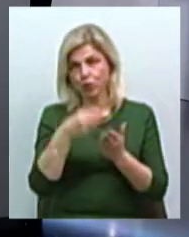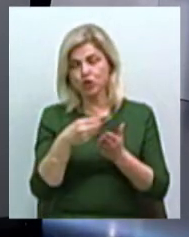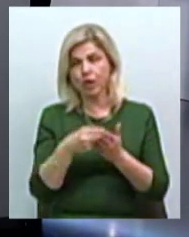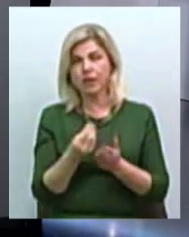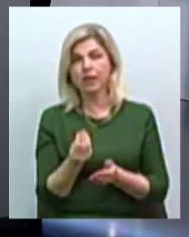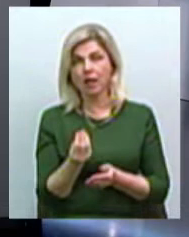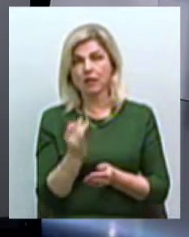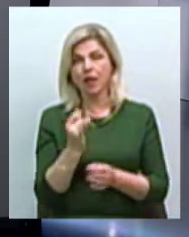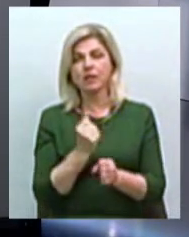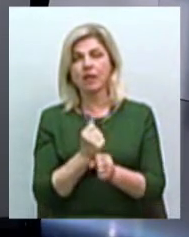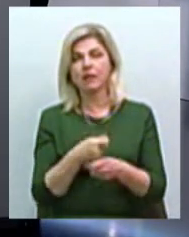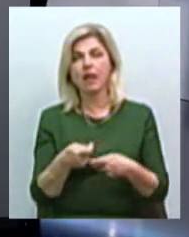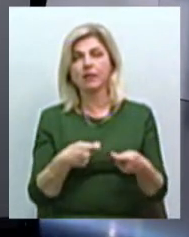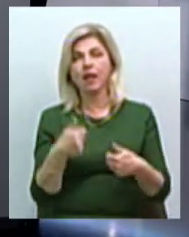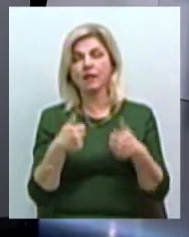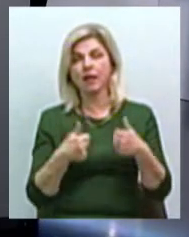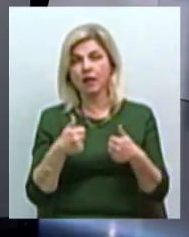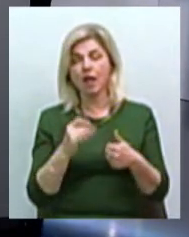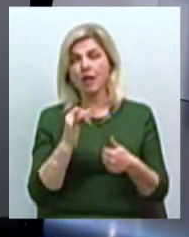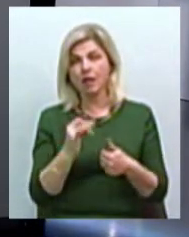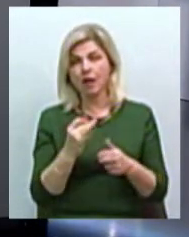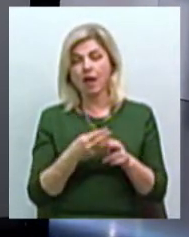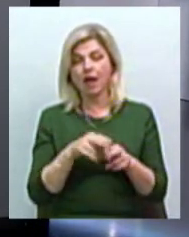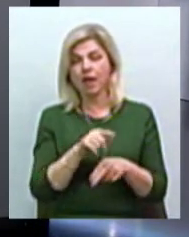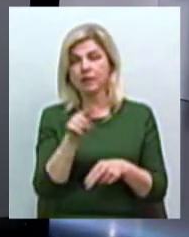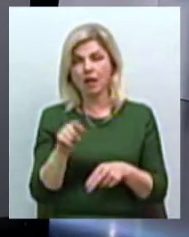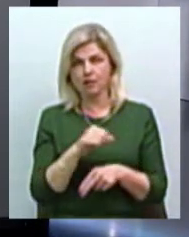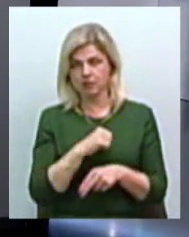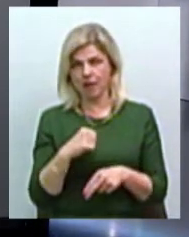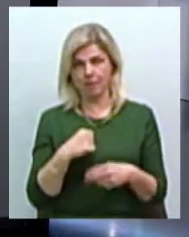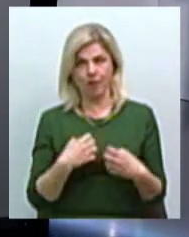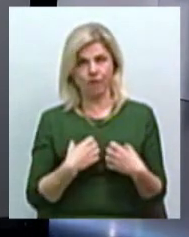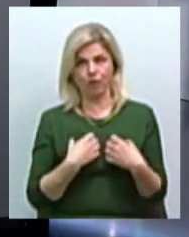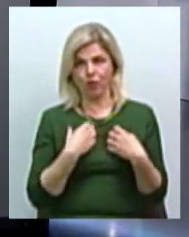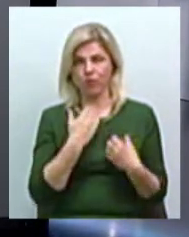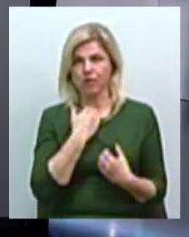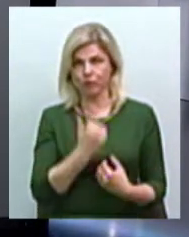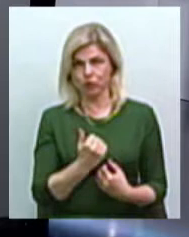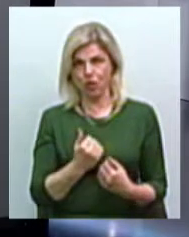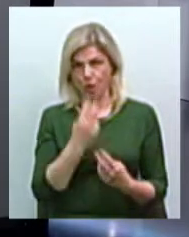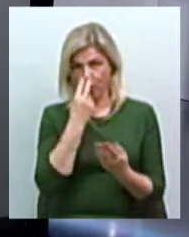проведен тендер. і, по-більшому счету, це саме вип'ює проявлення. І